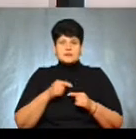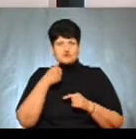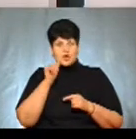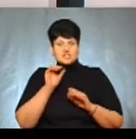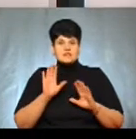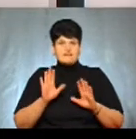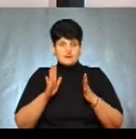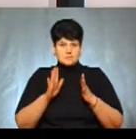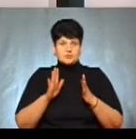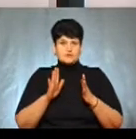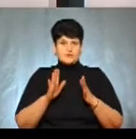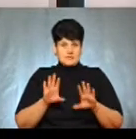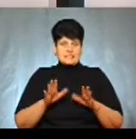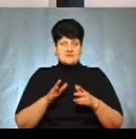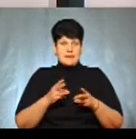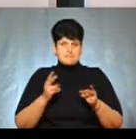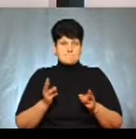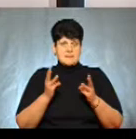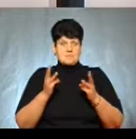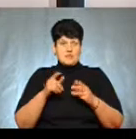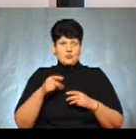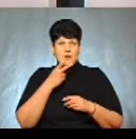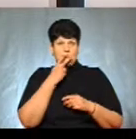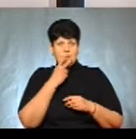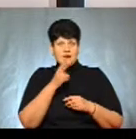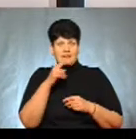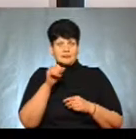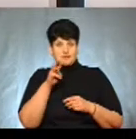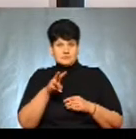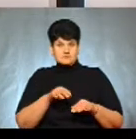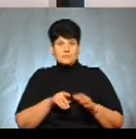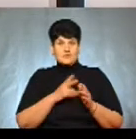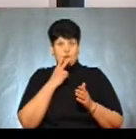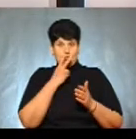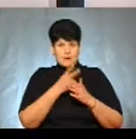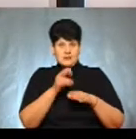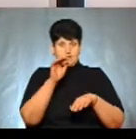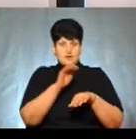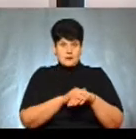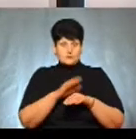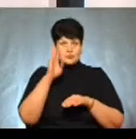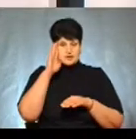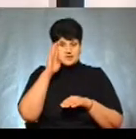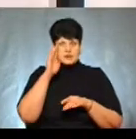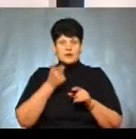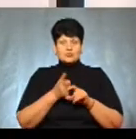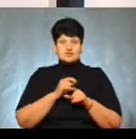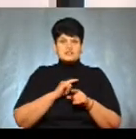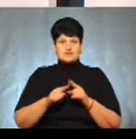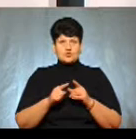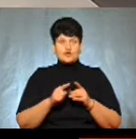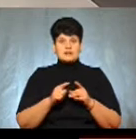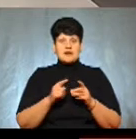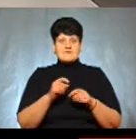вчорашній випадок ганебний, де стався підпал, люди побачили димок, зразу вийшли, помітили чоловіка, який на велосипеді дуже скоро зі тим тікає.